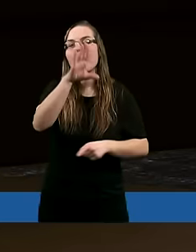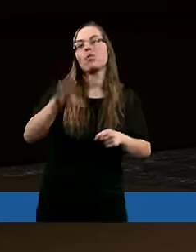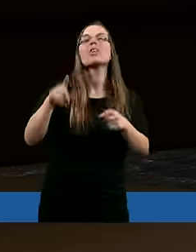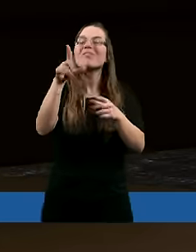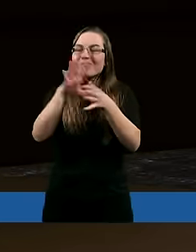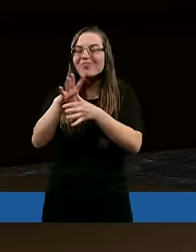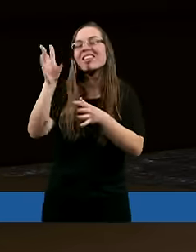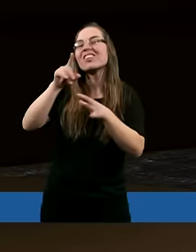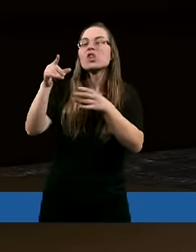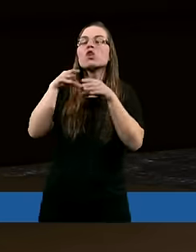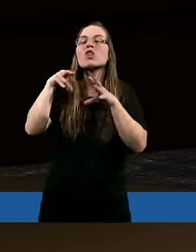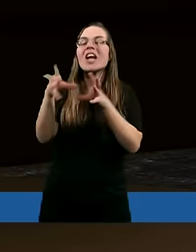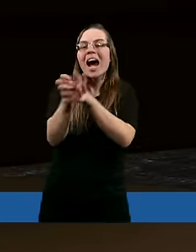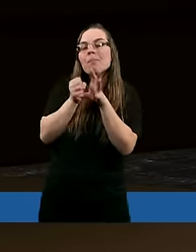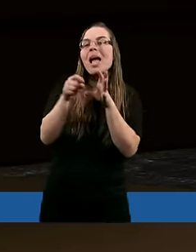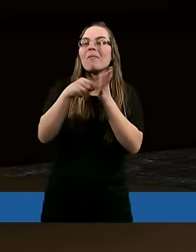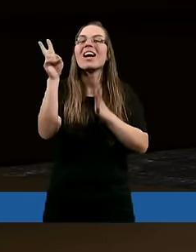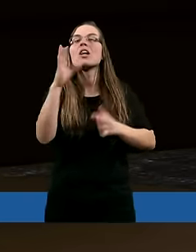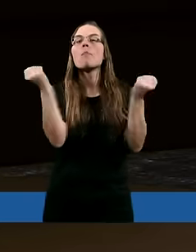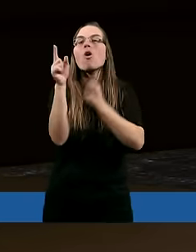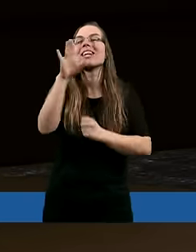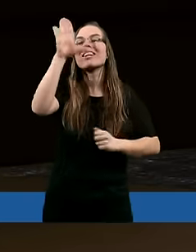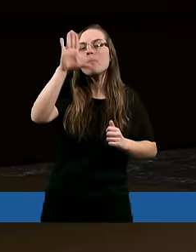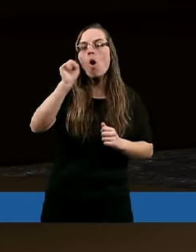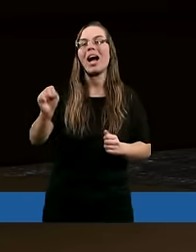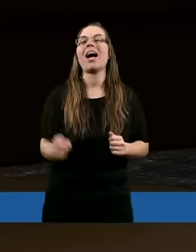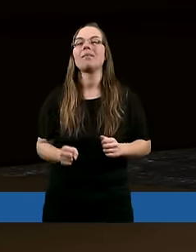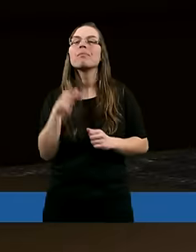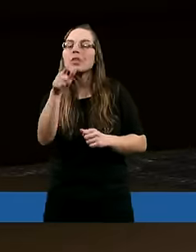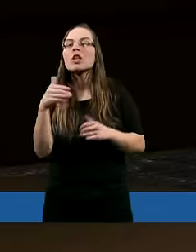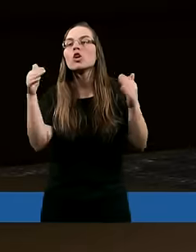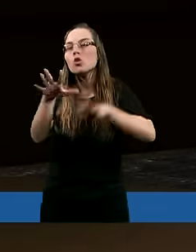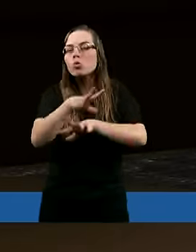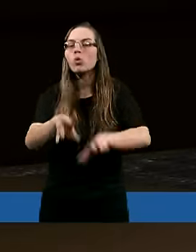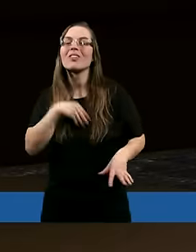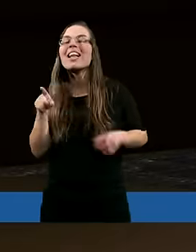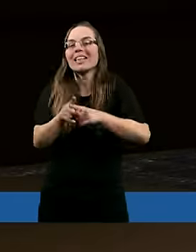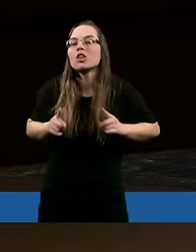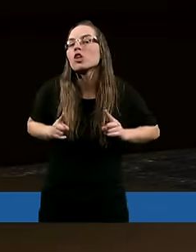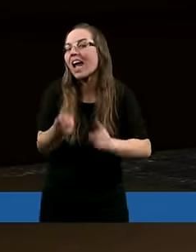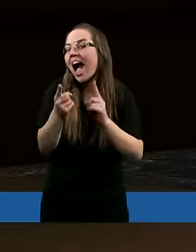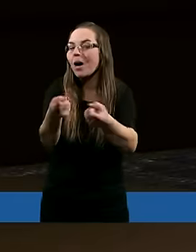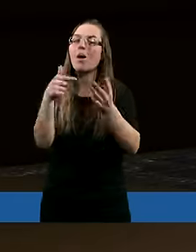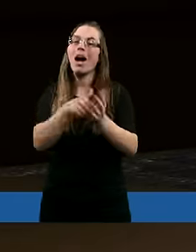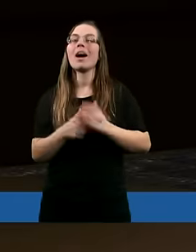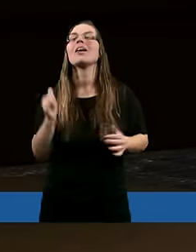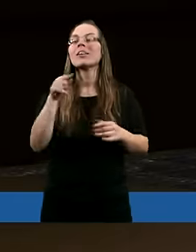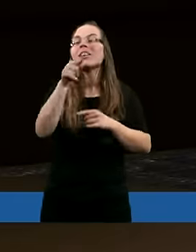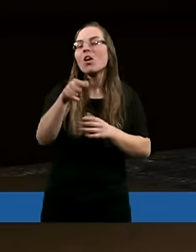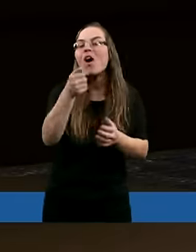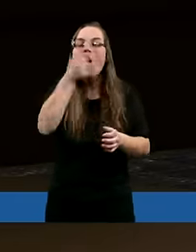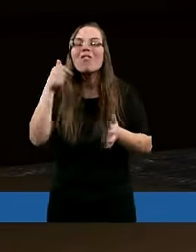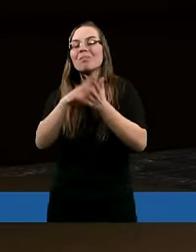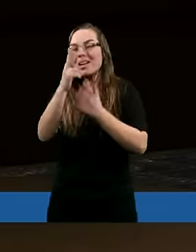bo z Niego też czerpiemy tą moc i możemy się dowiedzieć, w jaki sposób Duch Święty też działa, no wtedy te